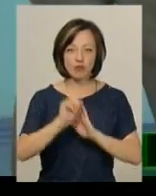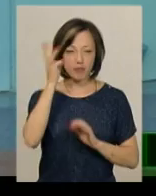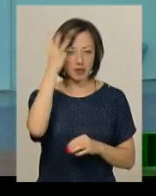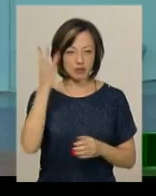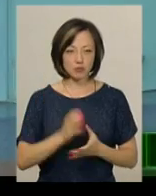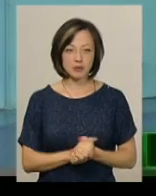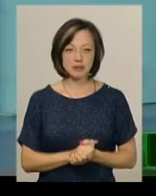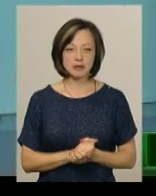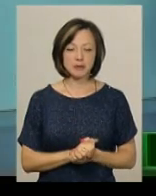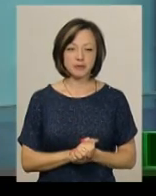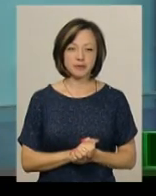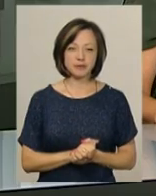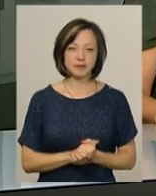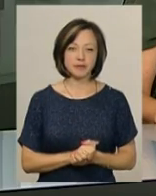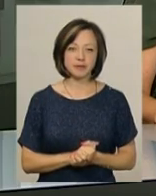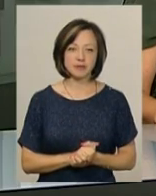Хмельницькому.